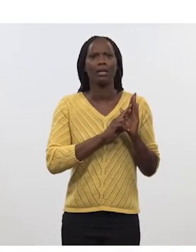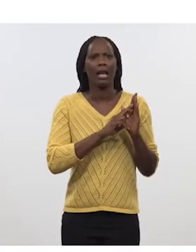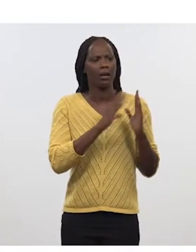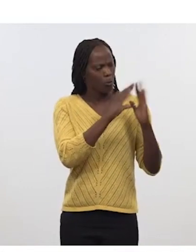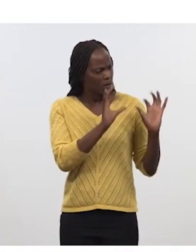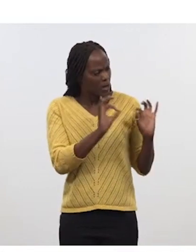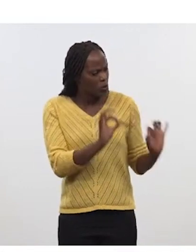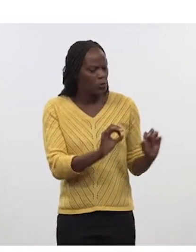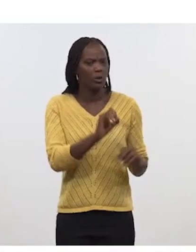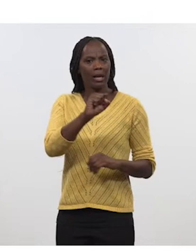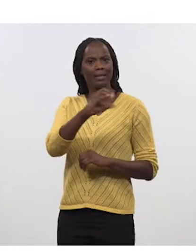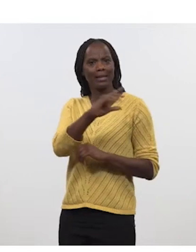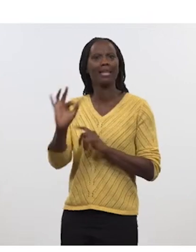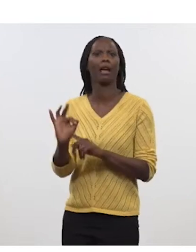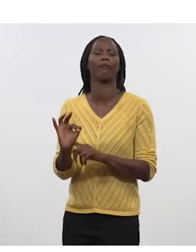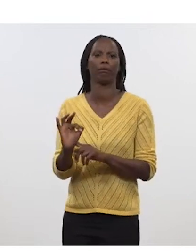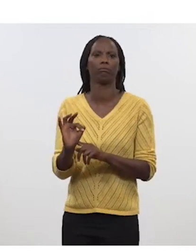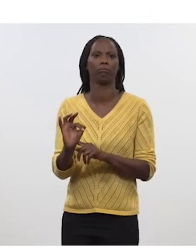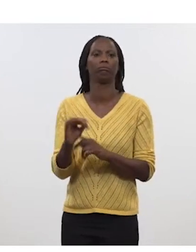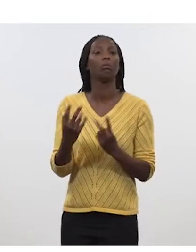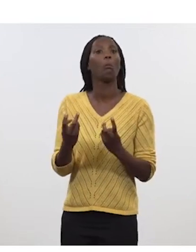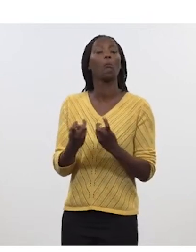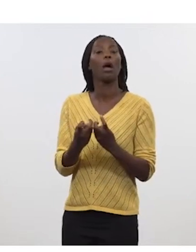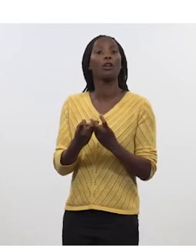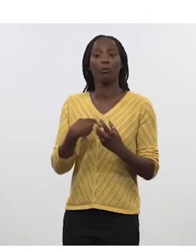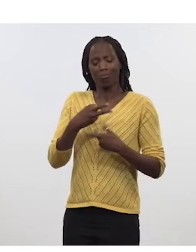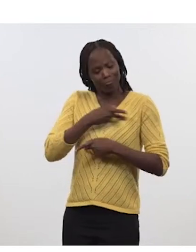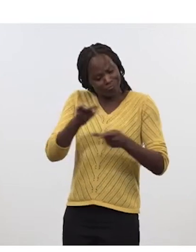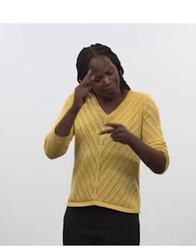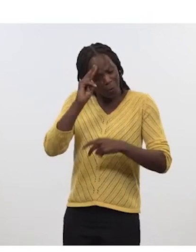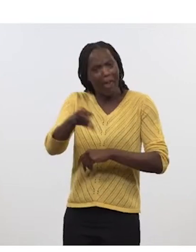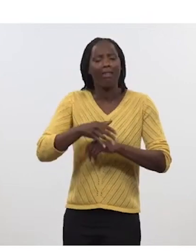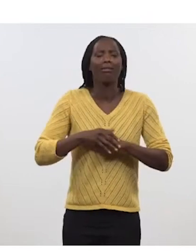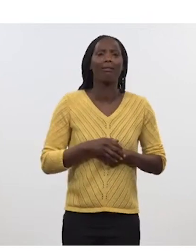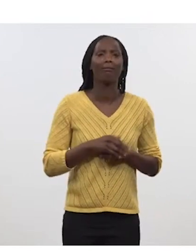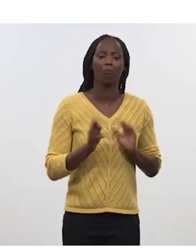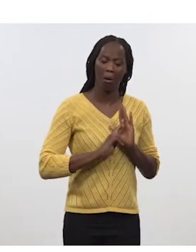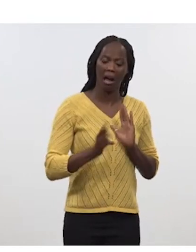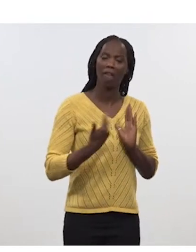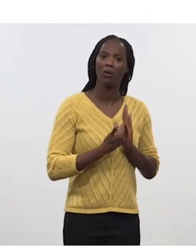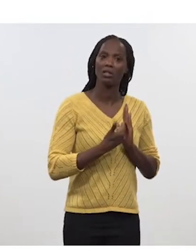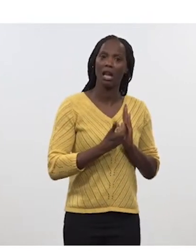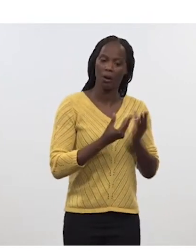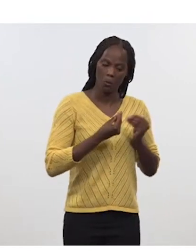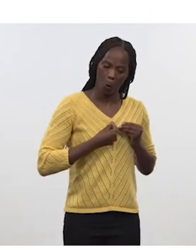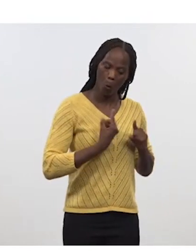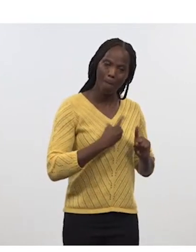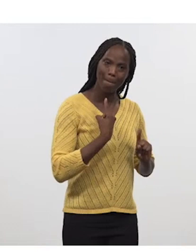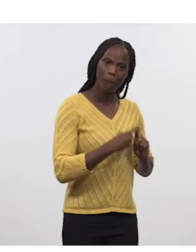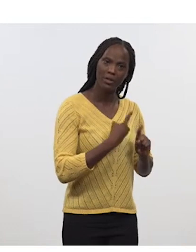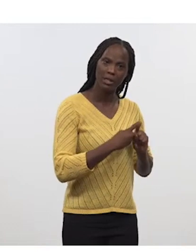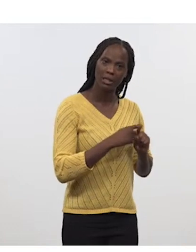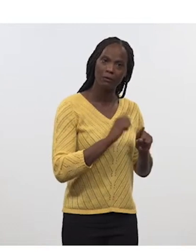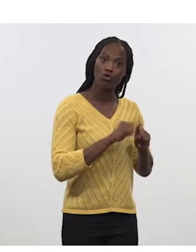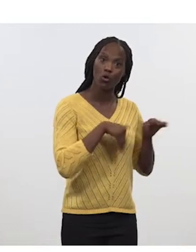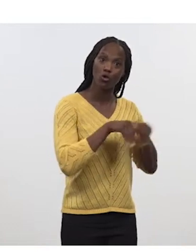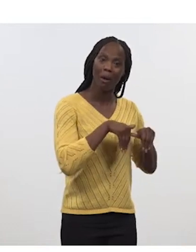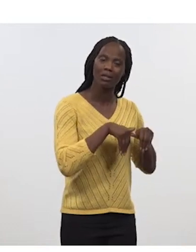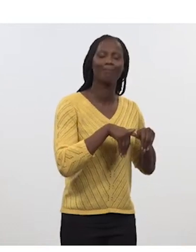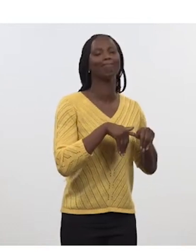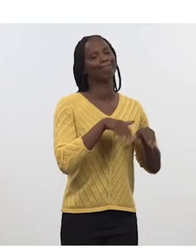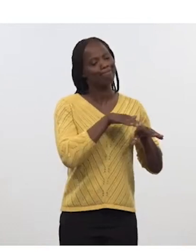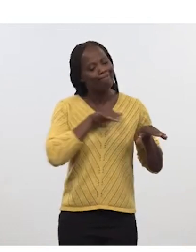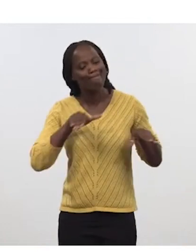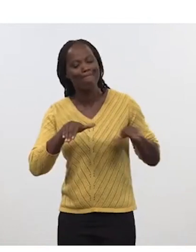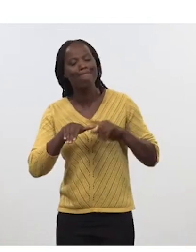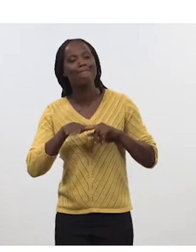pourrais vous parler très librement, notamment devant des aviateurs. C'est un référentiel pour ce qui a fonctionné. C'est aussi un référentiel pour ce que